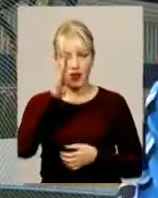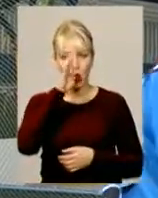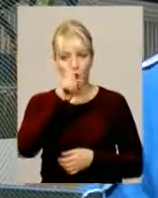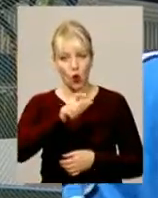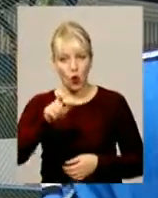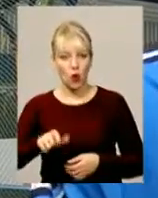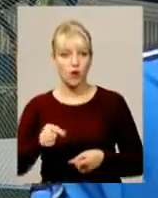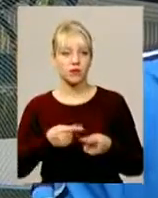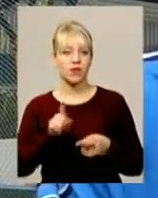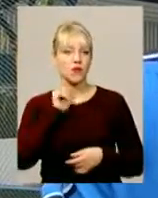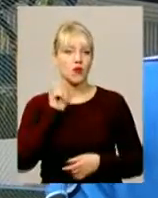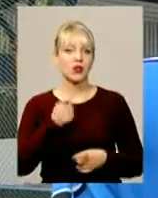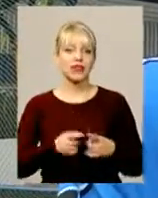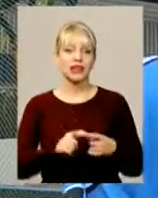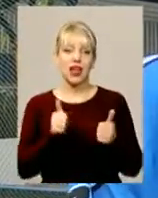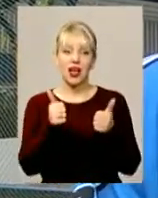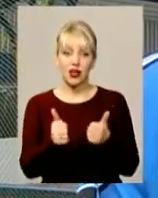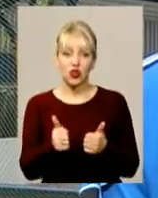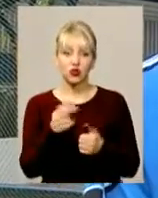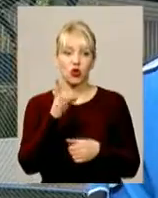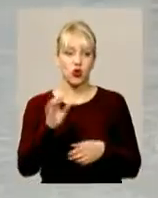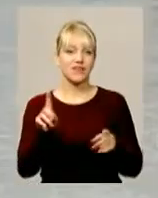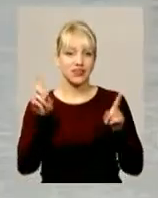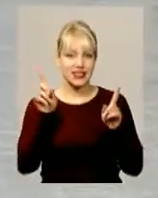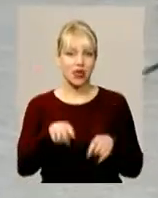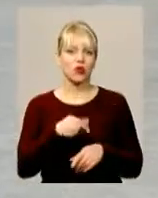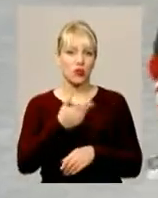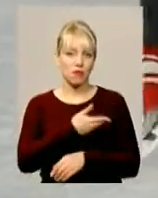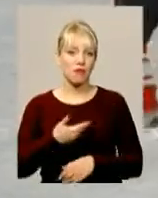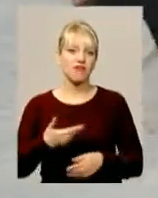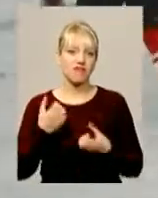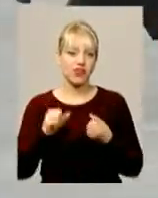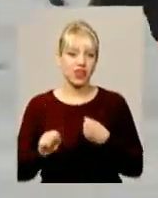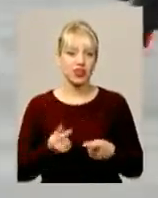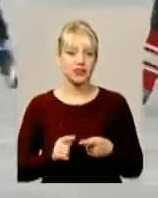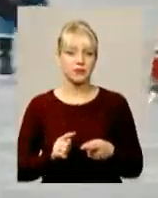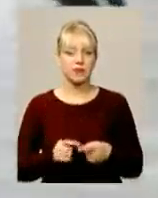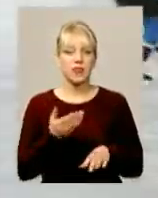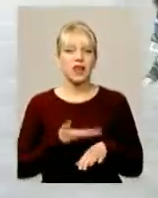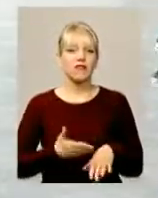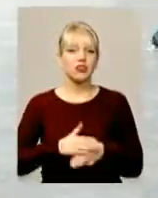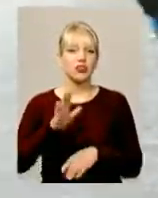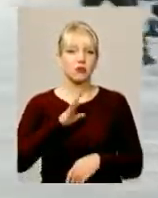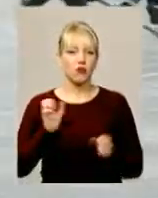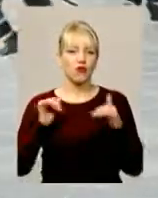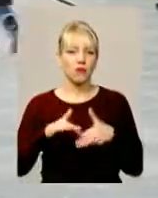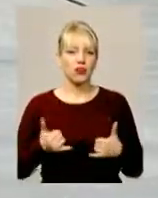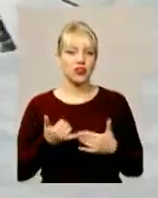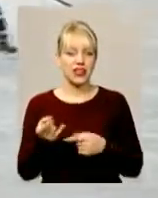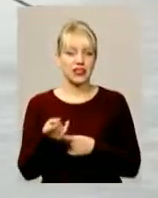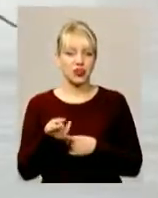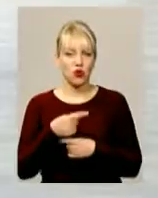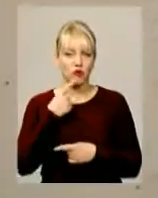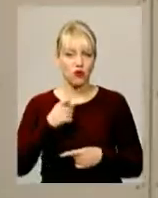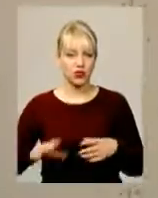молоді, звісно, це все добре, але все одно ми виграли. Психологічно важким назвав матч з Хмельницьким легіоном тренер тернопільських подолян